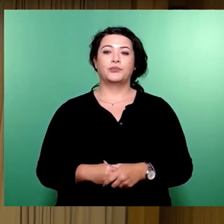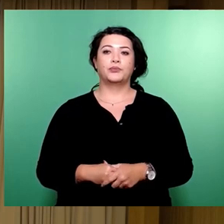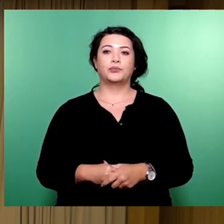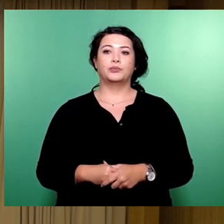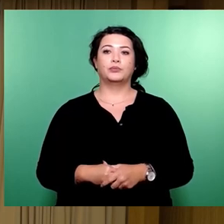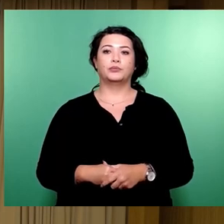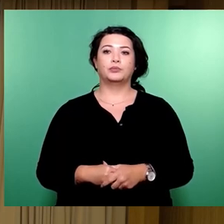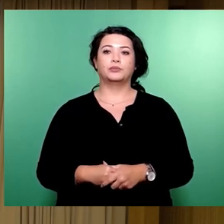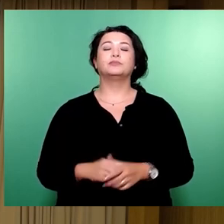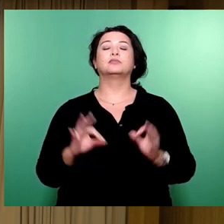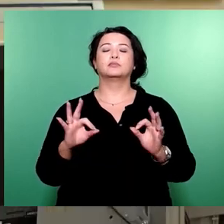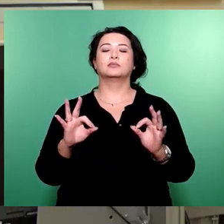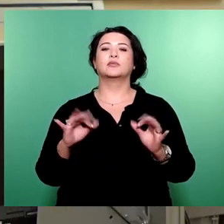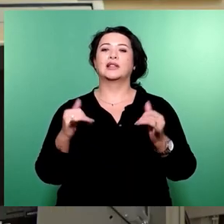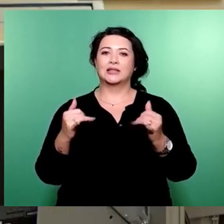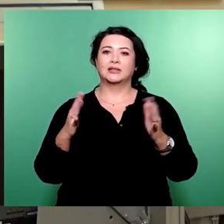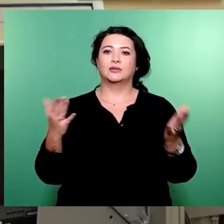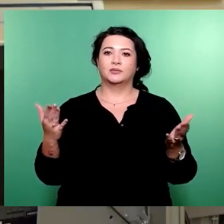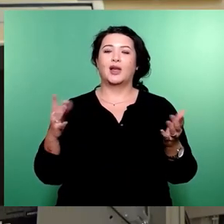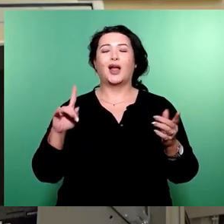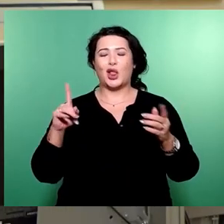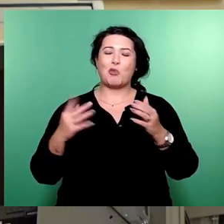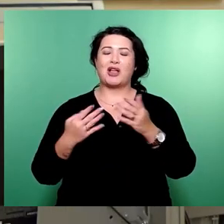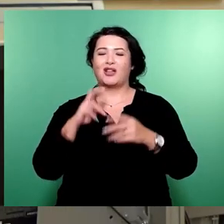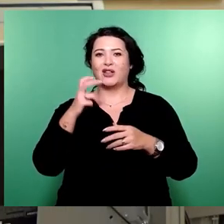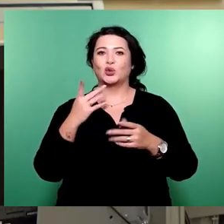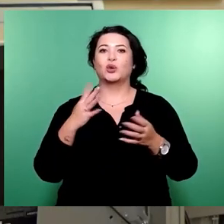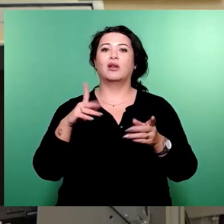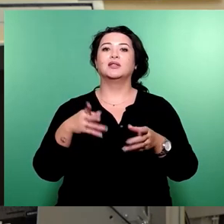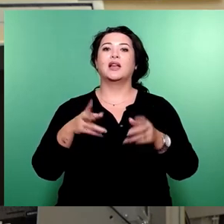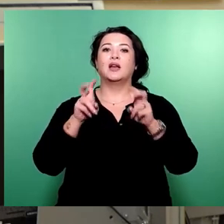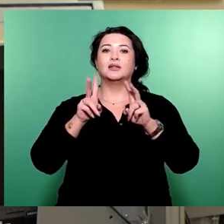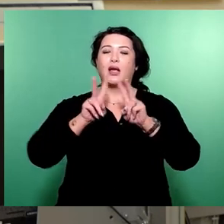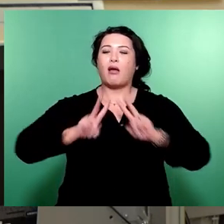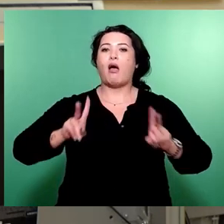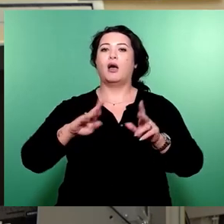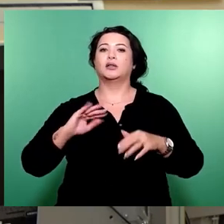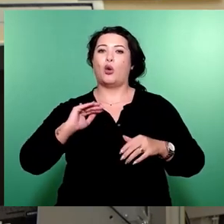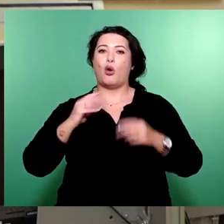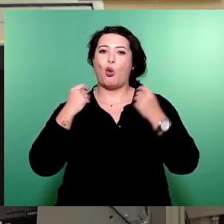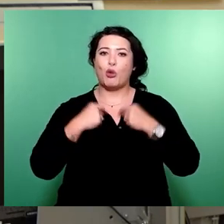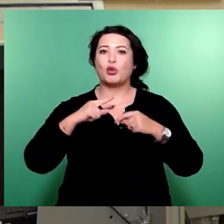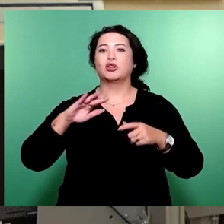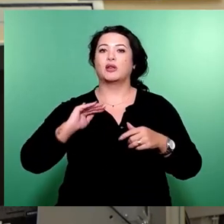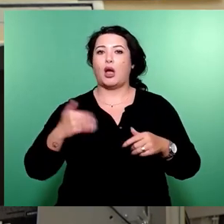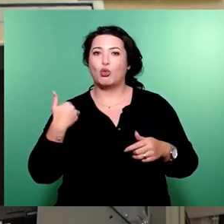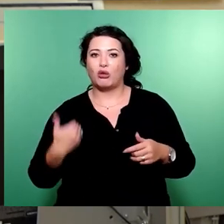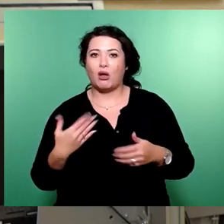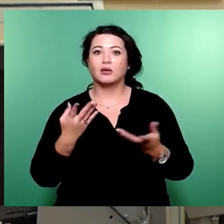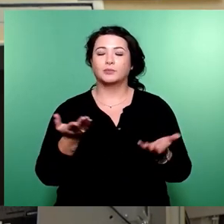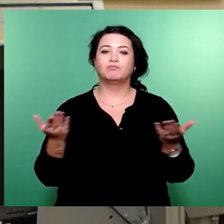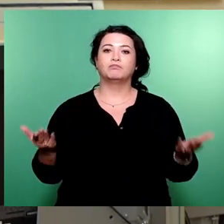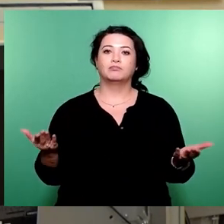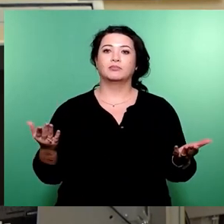Ja, jetzt. So, ein neuer Versuch. Sehr geehrter Herr Oberbürgermeister, sehr geehrte Damen und Herren. Ja, Max Aschenbach, es ist tatsächlich